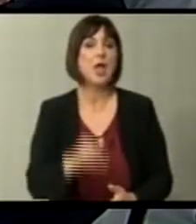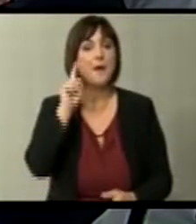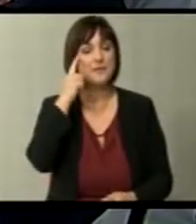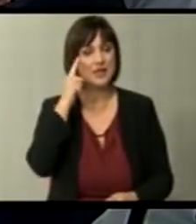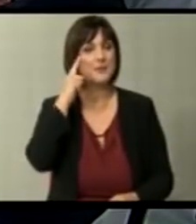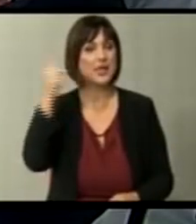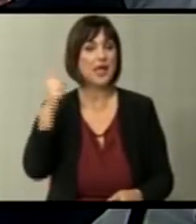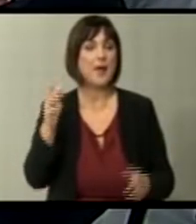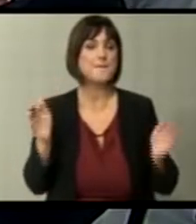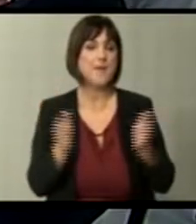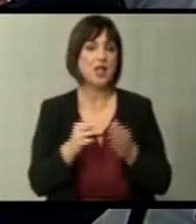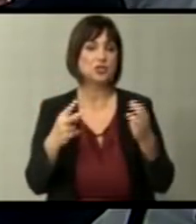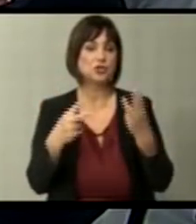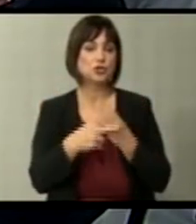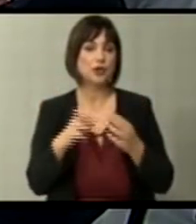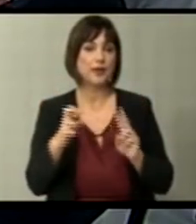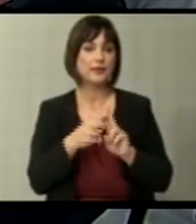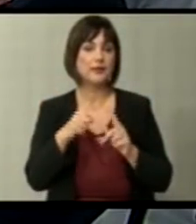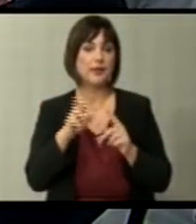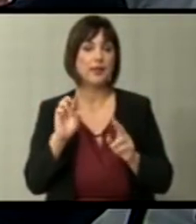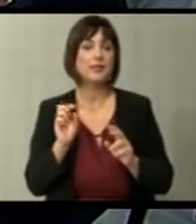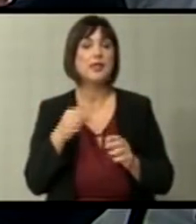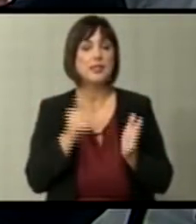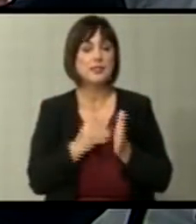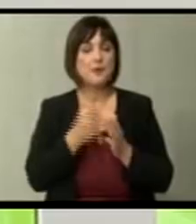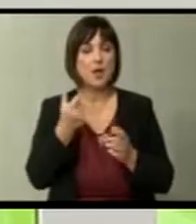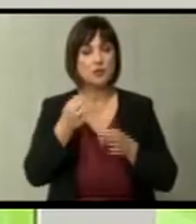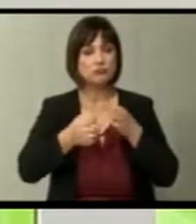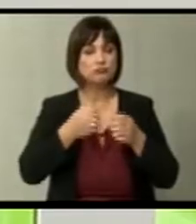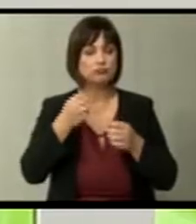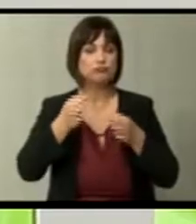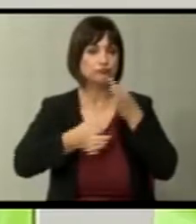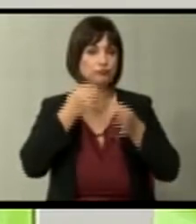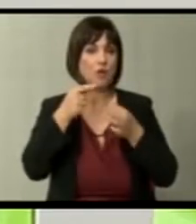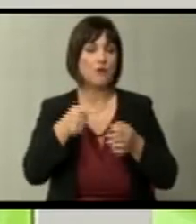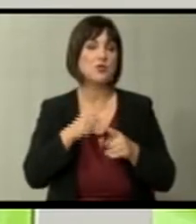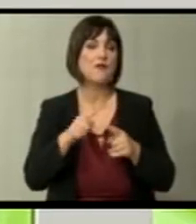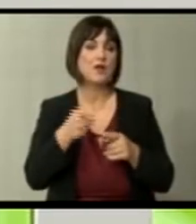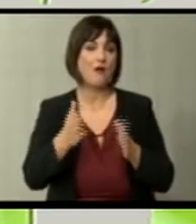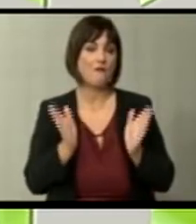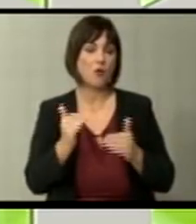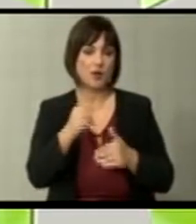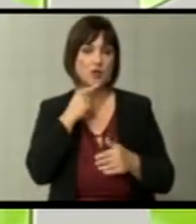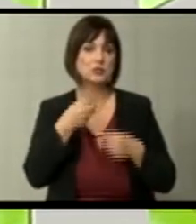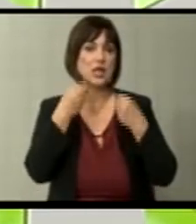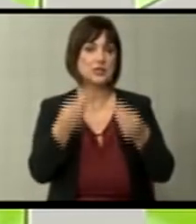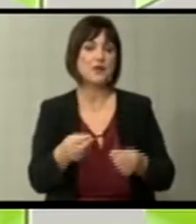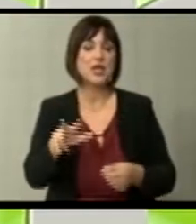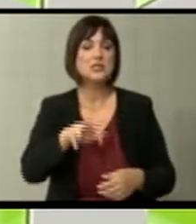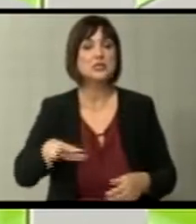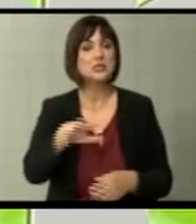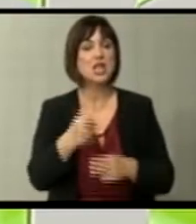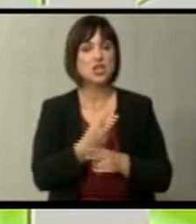дека идејата за мал Шенген треба уште малку да се провучи, особено во овако формат какво што се дава со трите